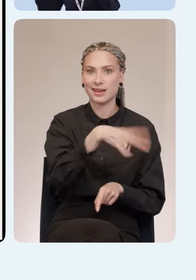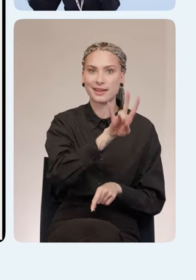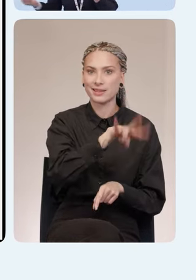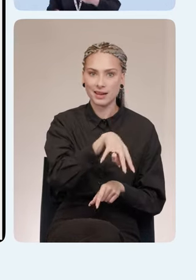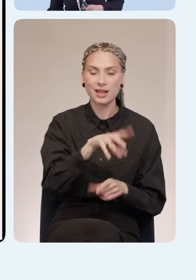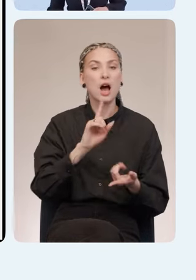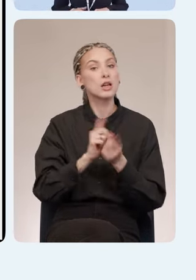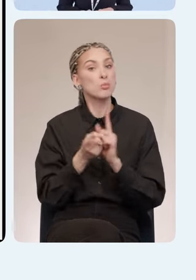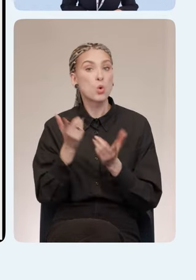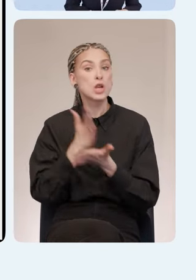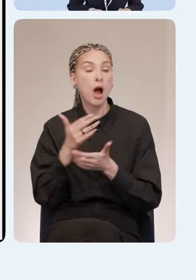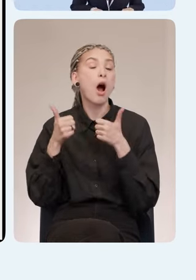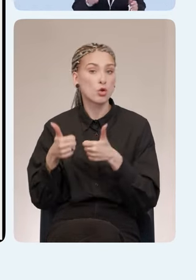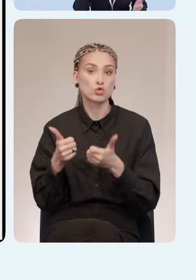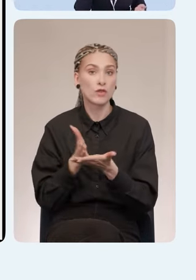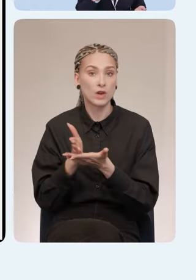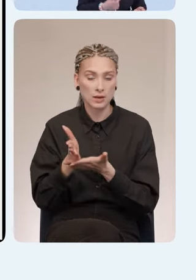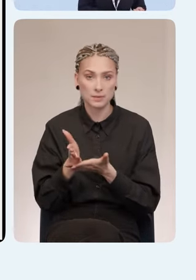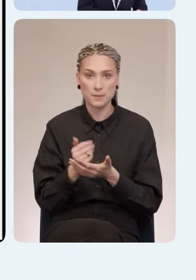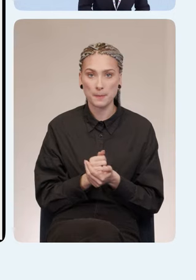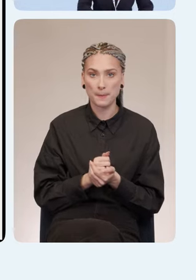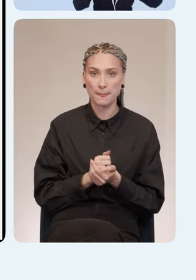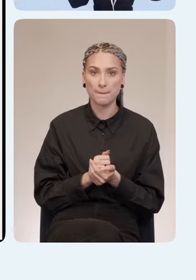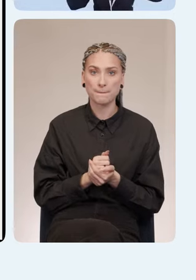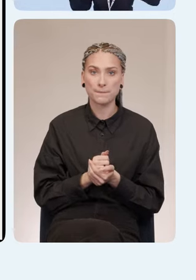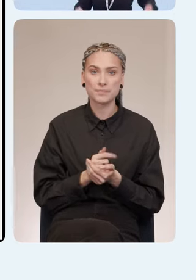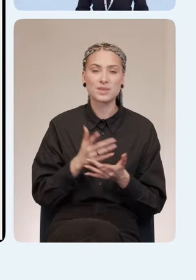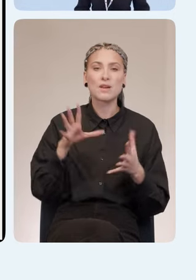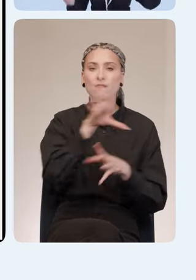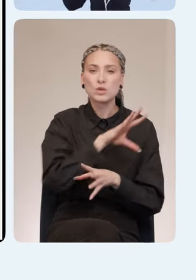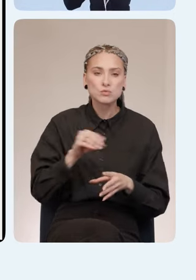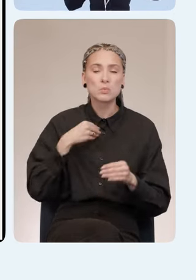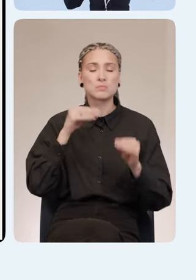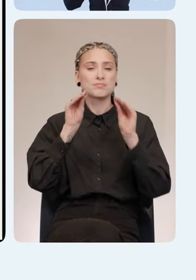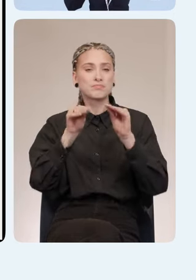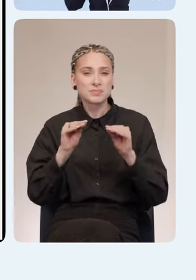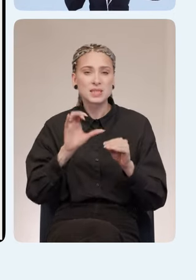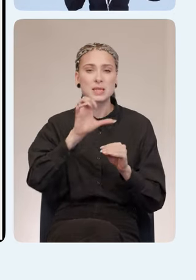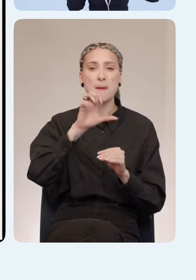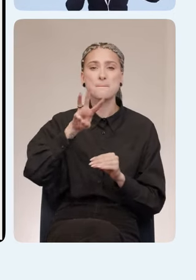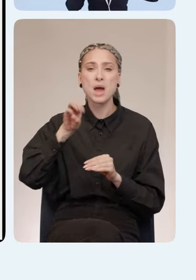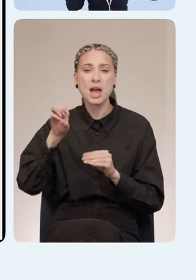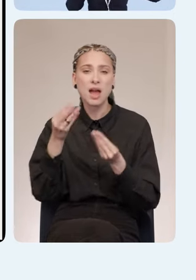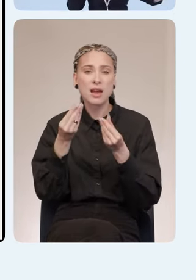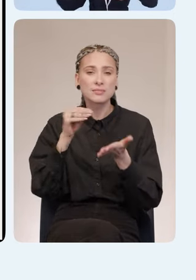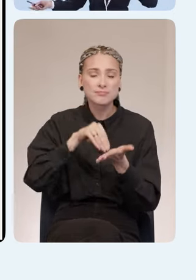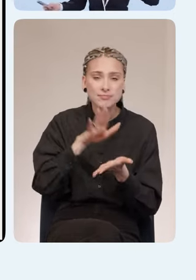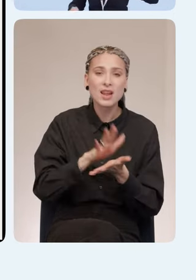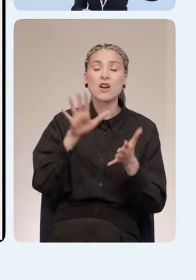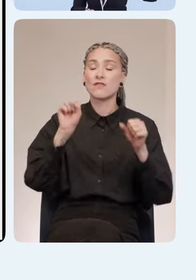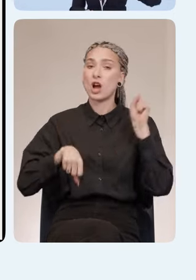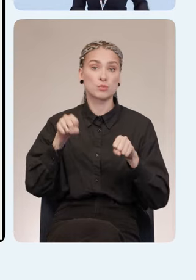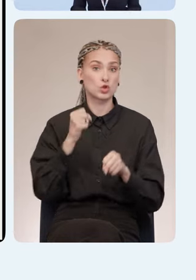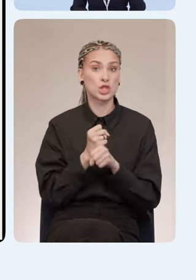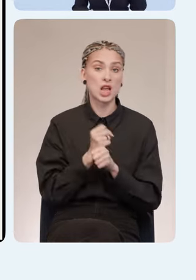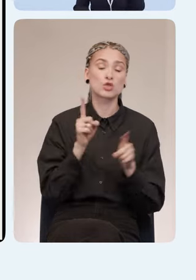наоборот, хорошие варианты. Вот, коллеги к нам вернулись с фидбэком, все осметили, сказали, что сделать вообще возможно,